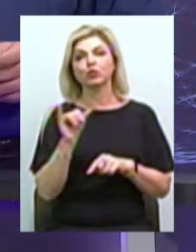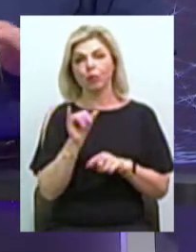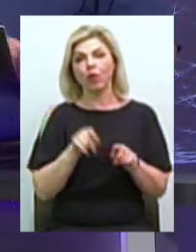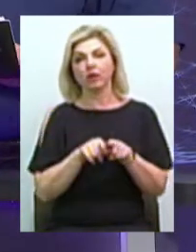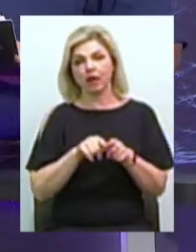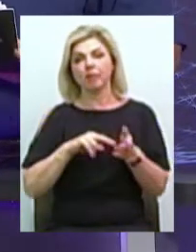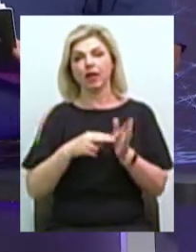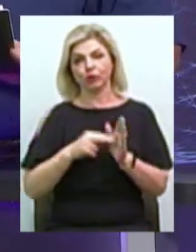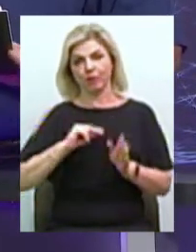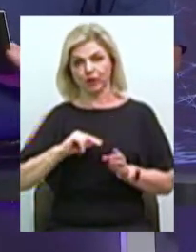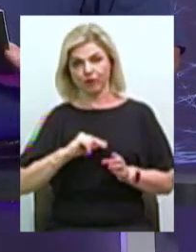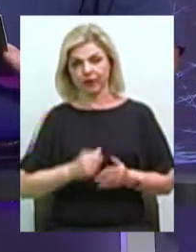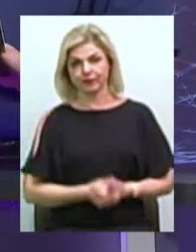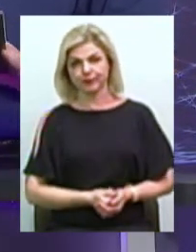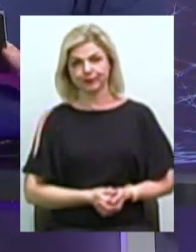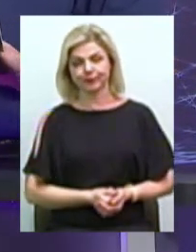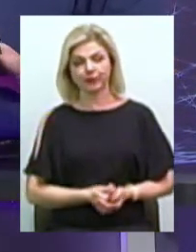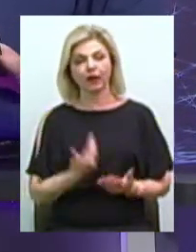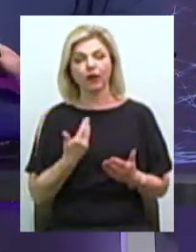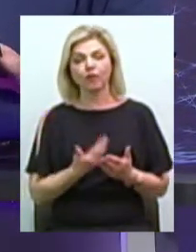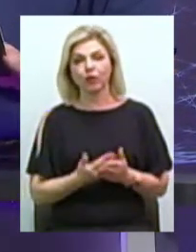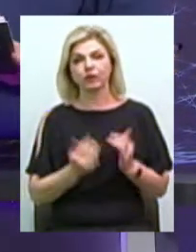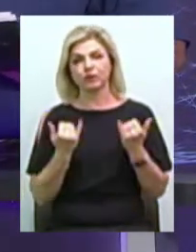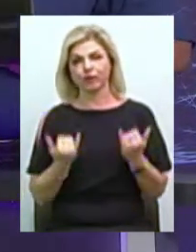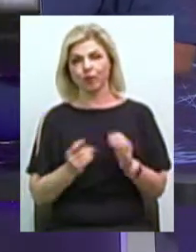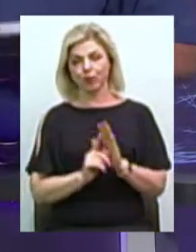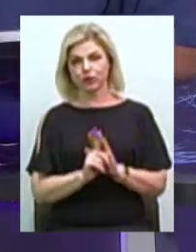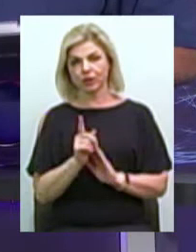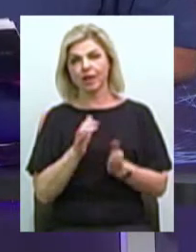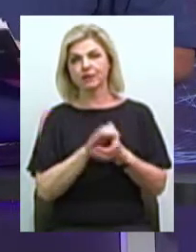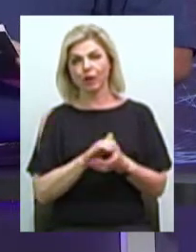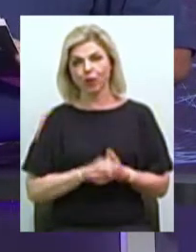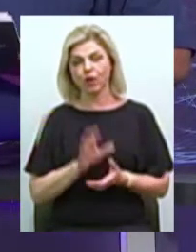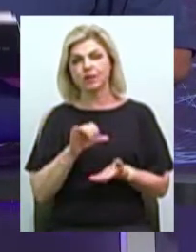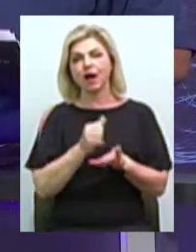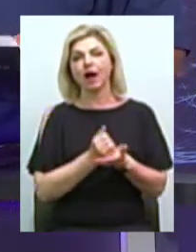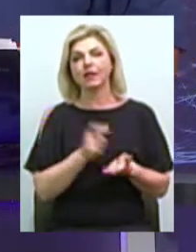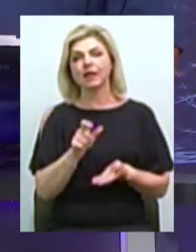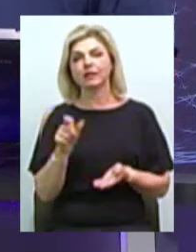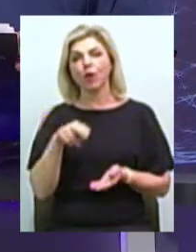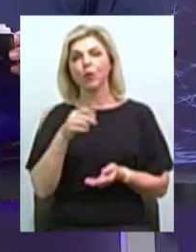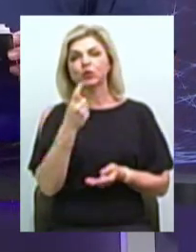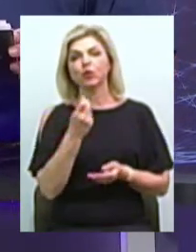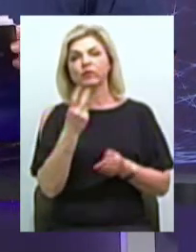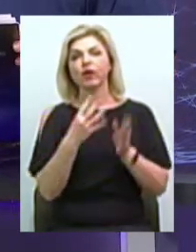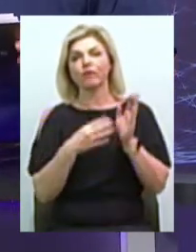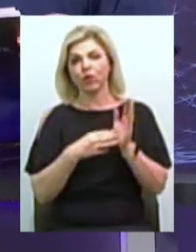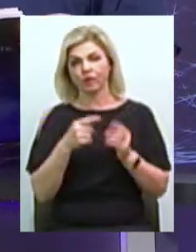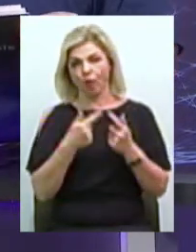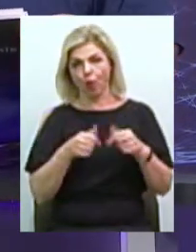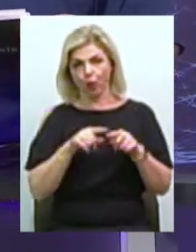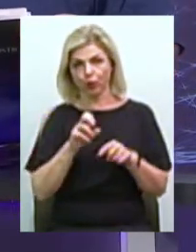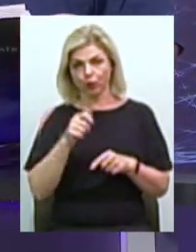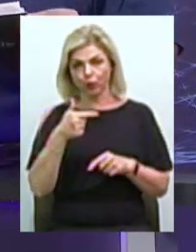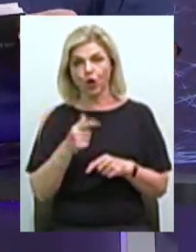працювати Отже, сьогодні ми розпочинаємо знайомитися з кандидатами По 128 округу А що